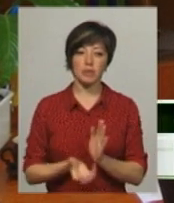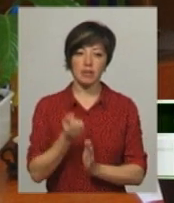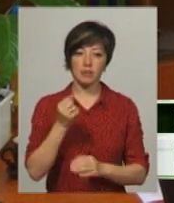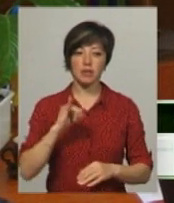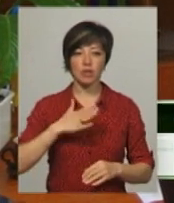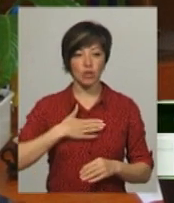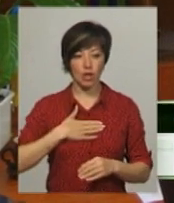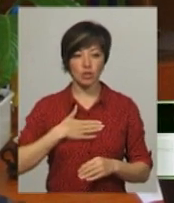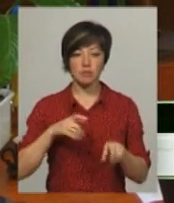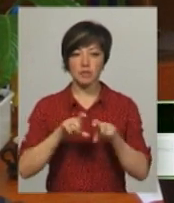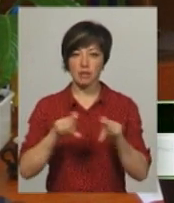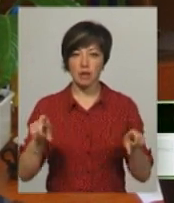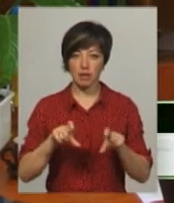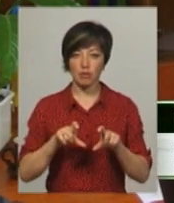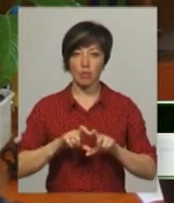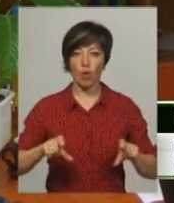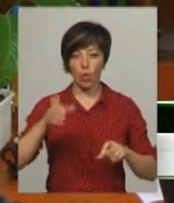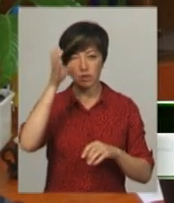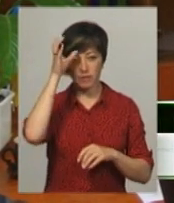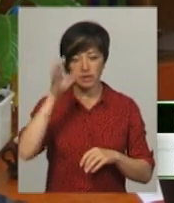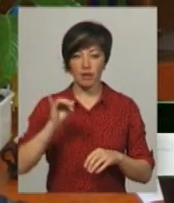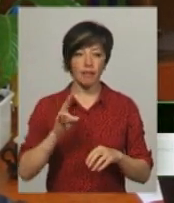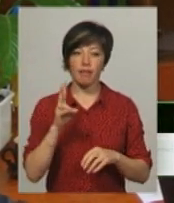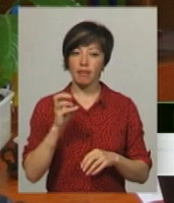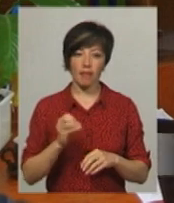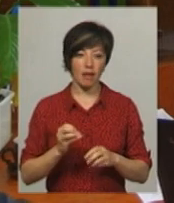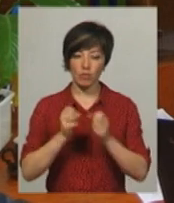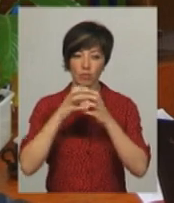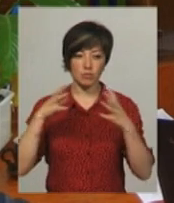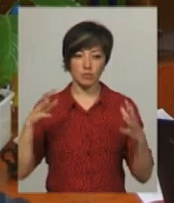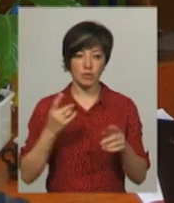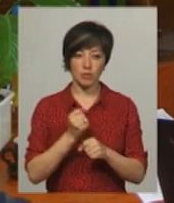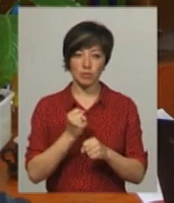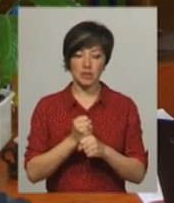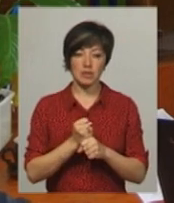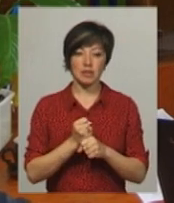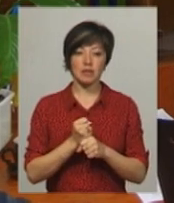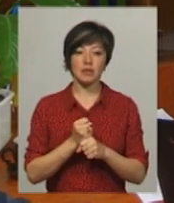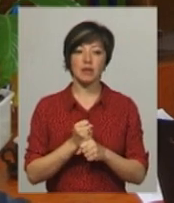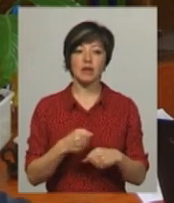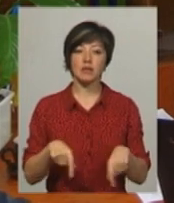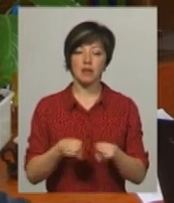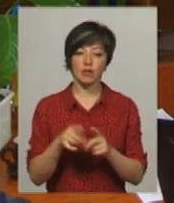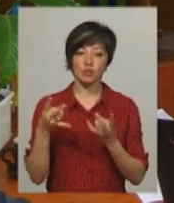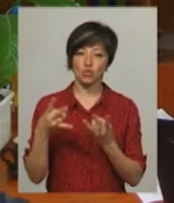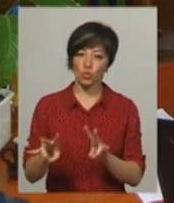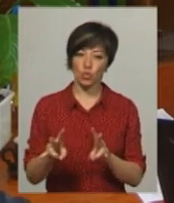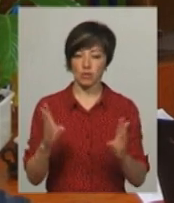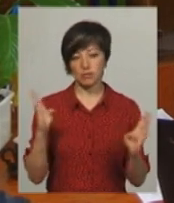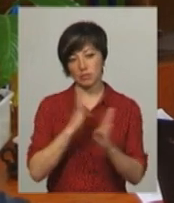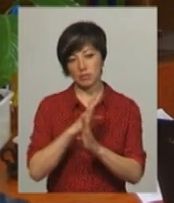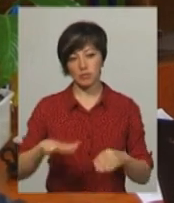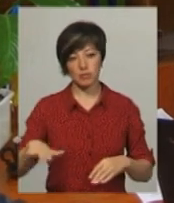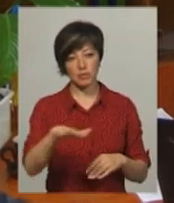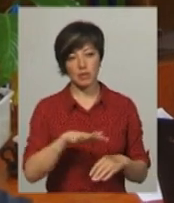і нашим закладам освіти, зокрема, не запускати в повітря повітряні кульки, так як вони шкодять навколишньому